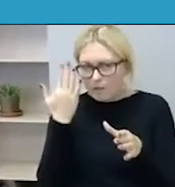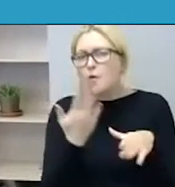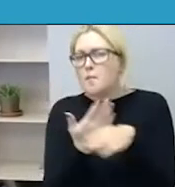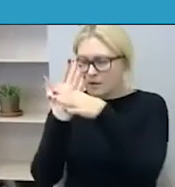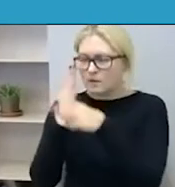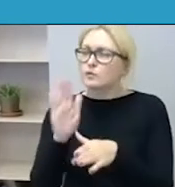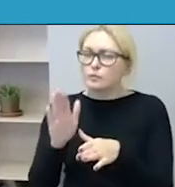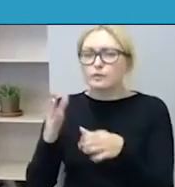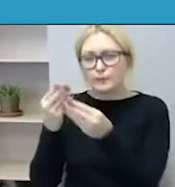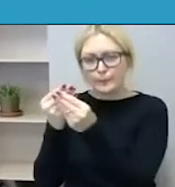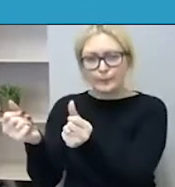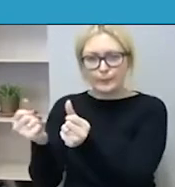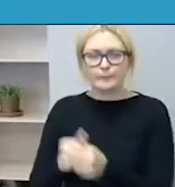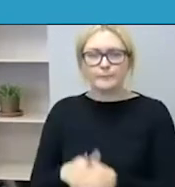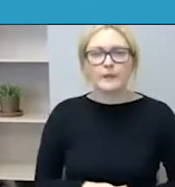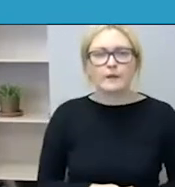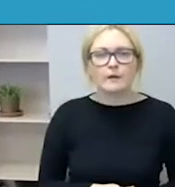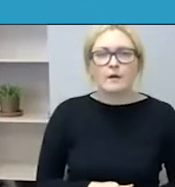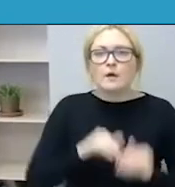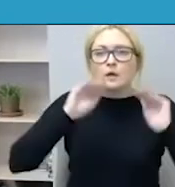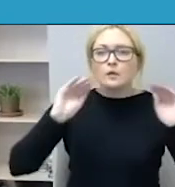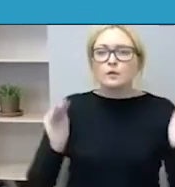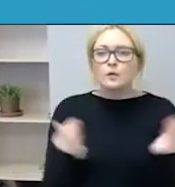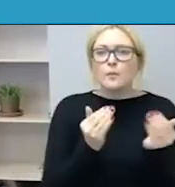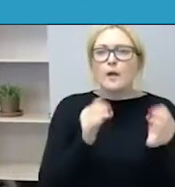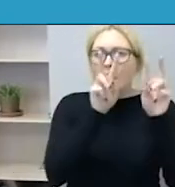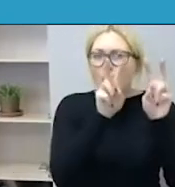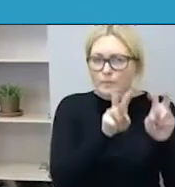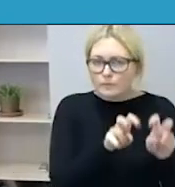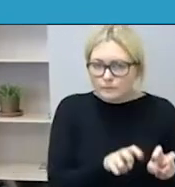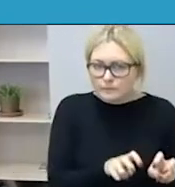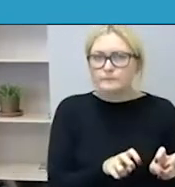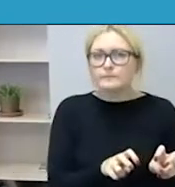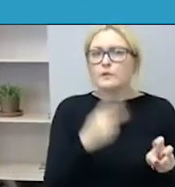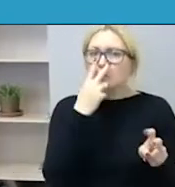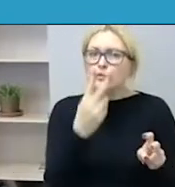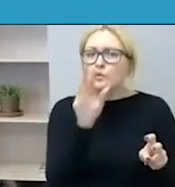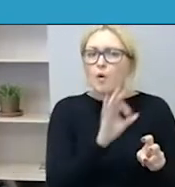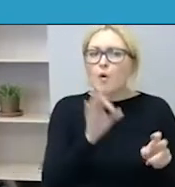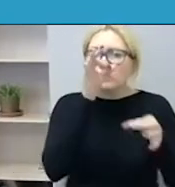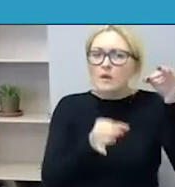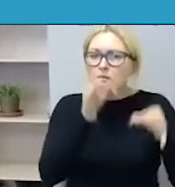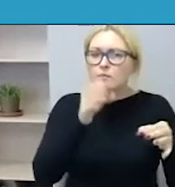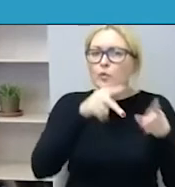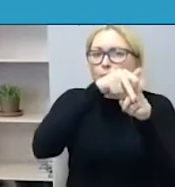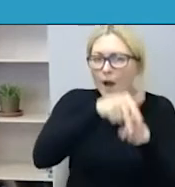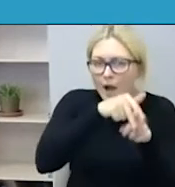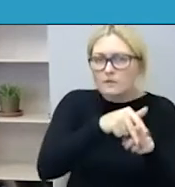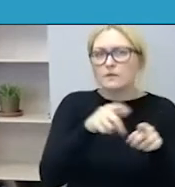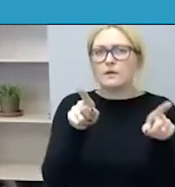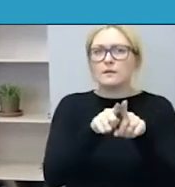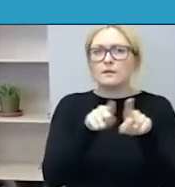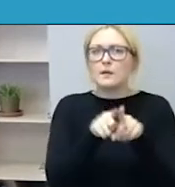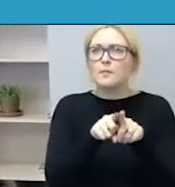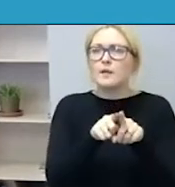Trumpai apibendriant apžvalgoje aptartą teismų praktiką ir atsisakymus pradėti iki teisminius